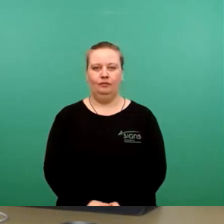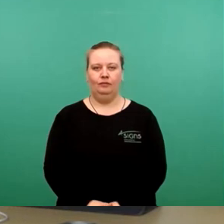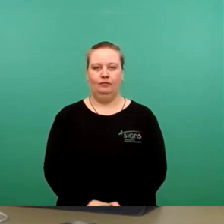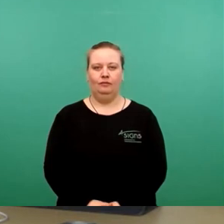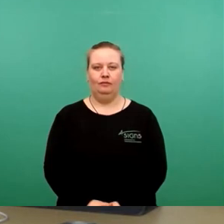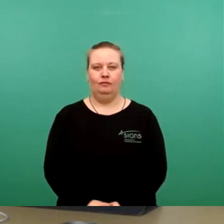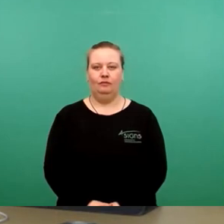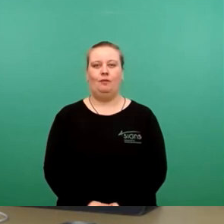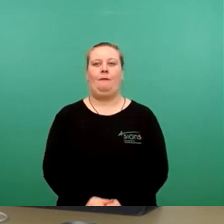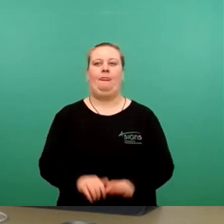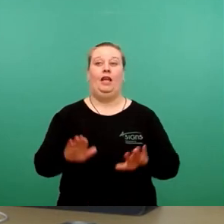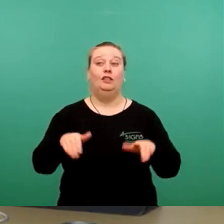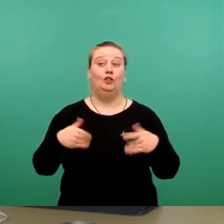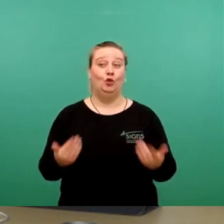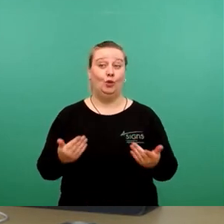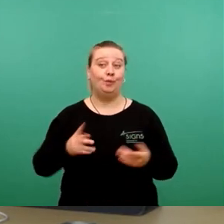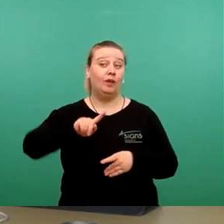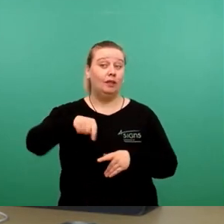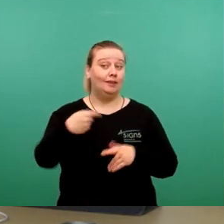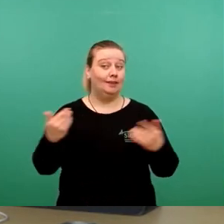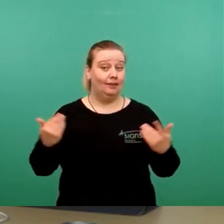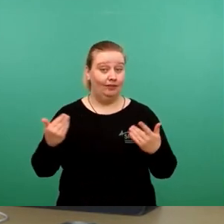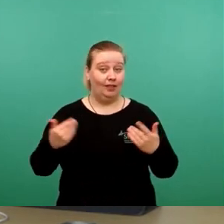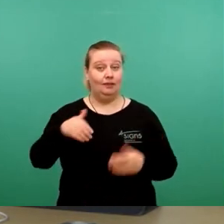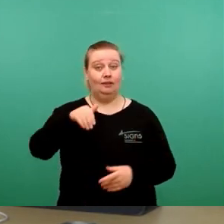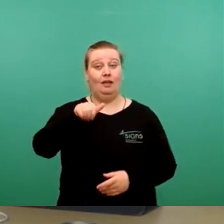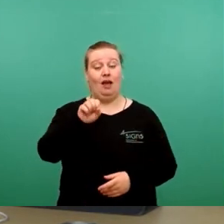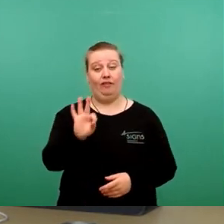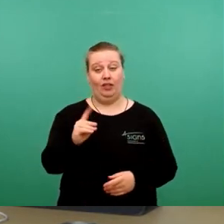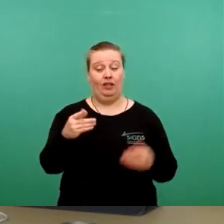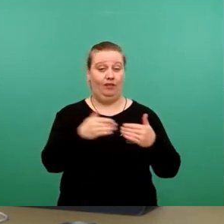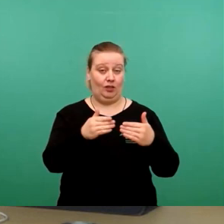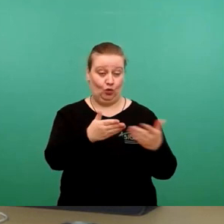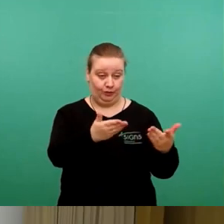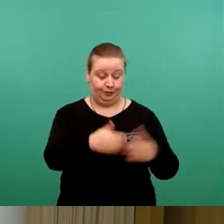So, als nächstes kommen wir zur AfD-Fraktion. Herr Latzinski.